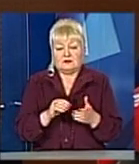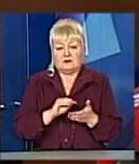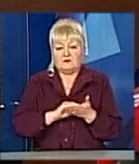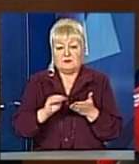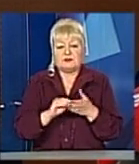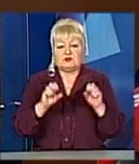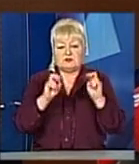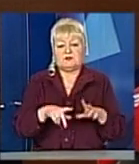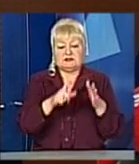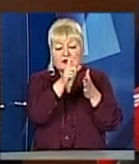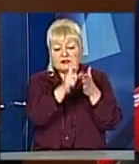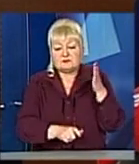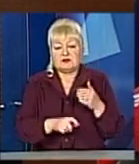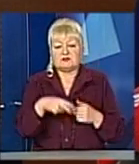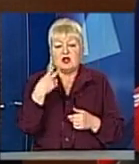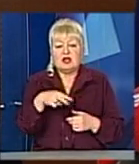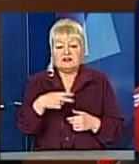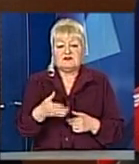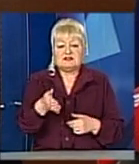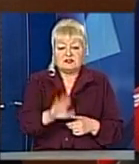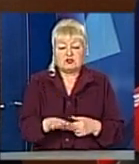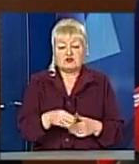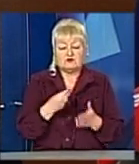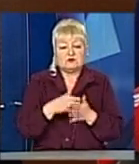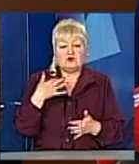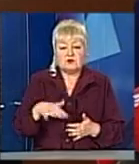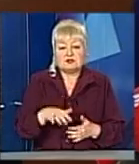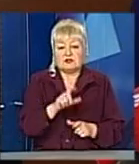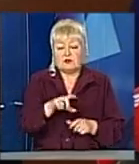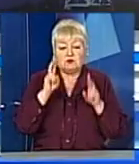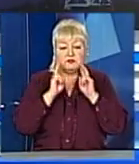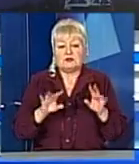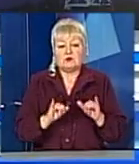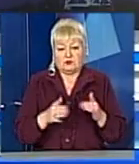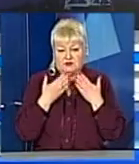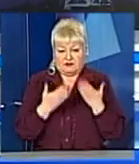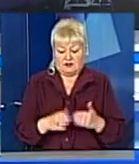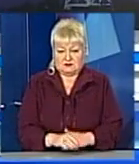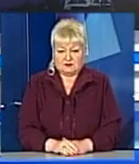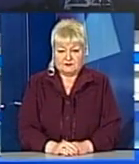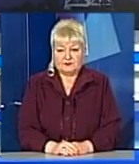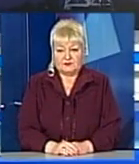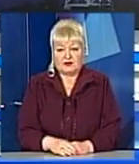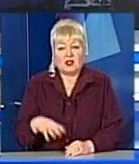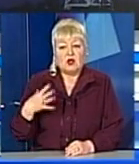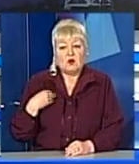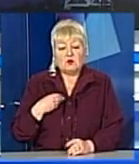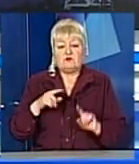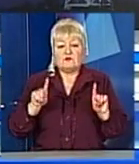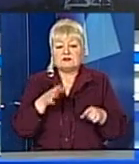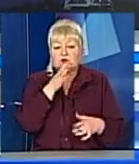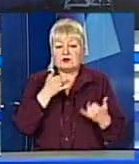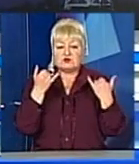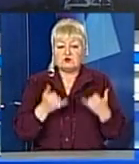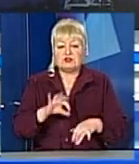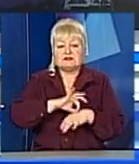препаратів дороговартісних, і тоді пацієнт не знає, в яку сторону з тими препаратами кидатися. У Львові створять сучасний